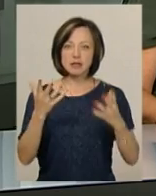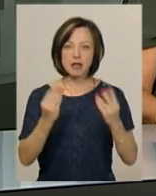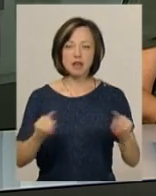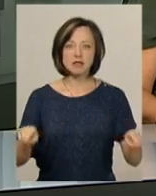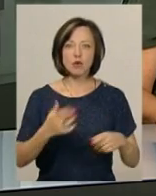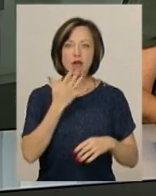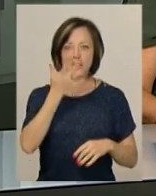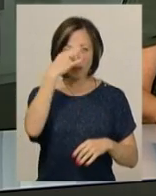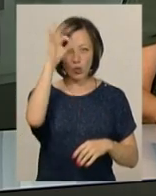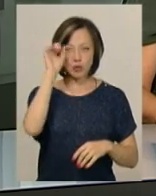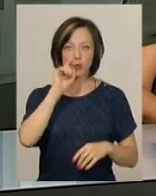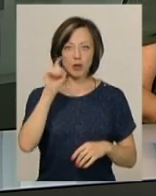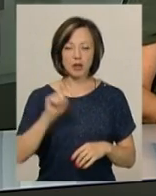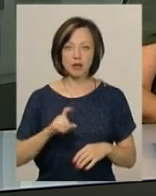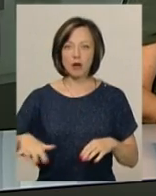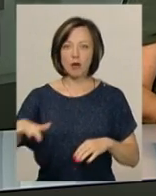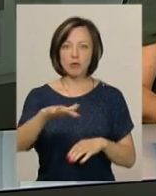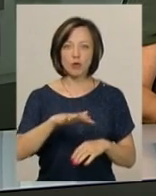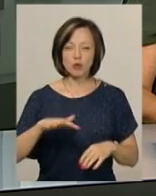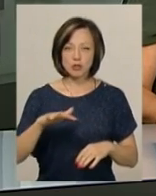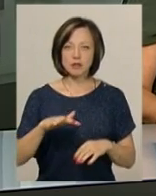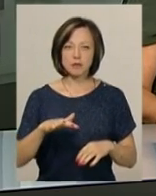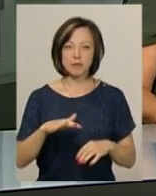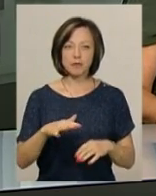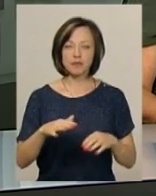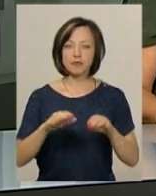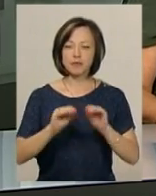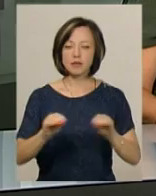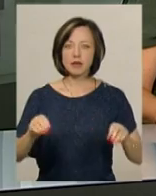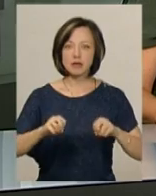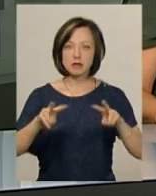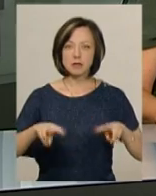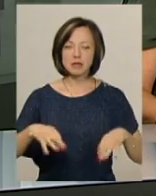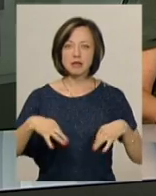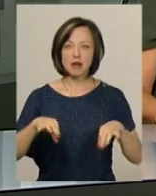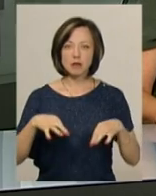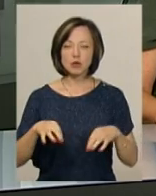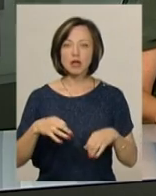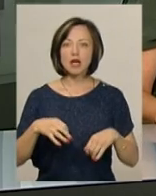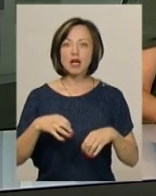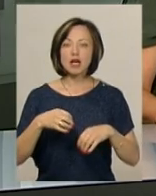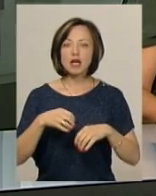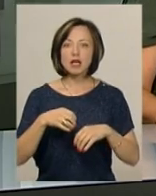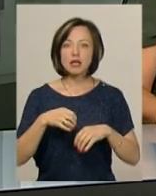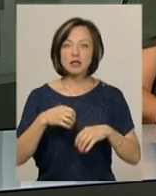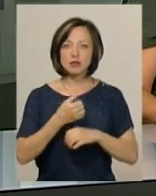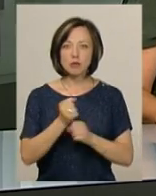річницю з дня створення Нацполіції України. На площі поліцейській виставили спецтранспорт та зброю, яку використовують у роботі.